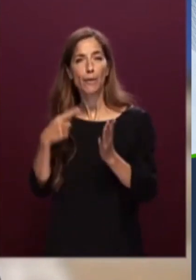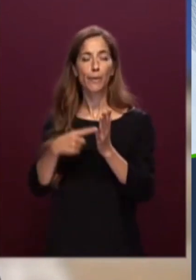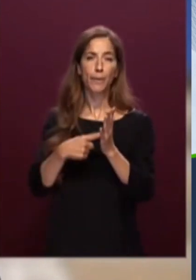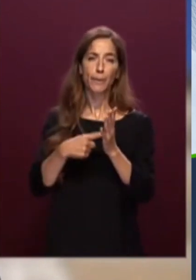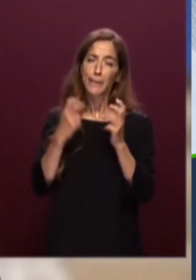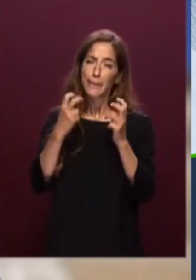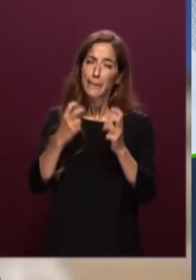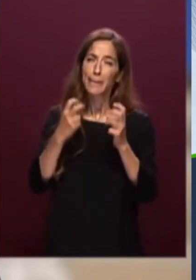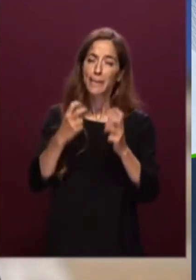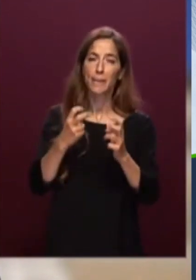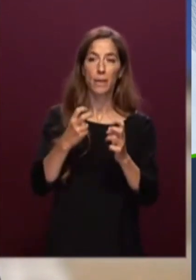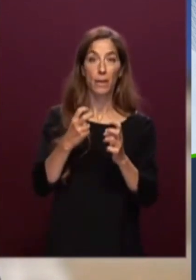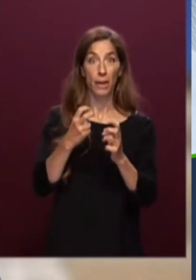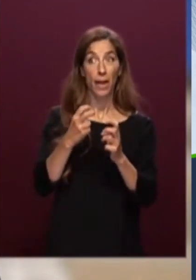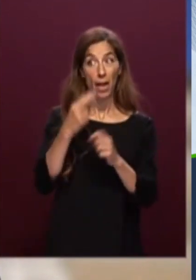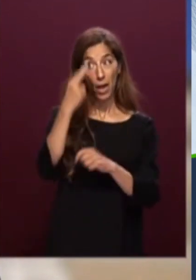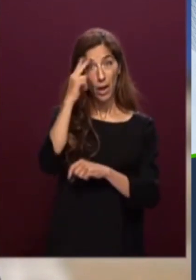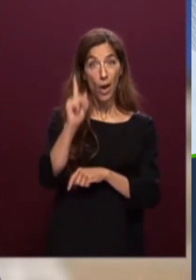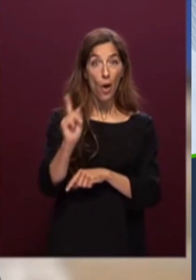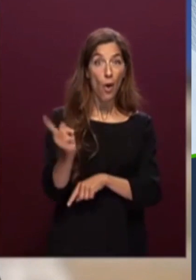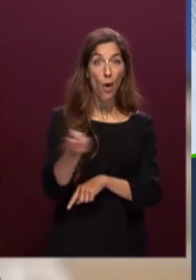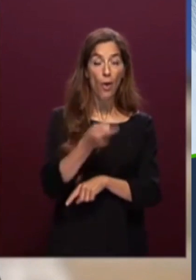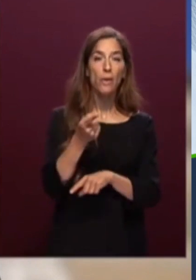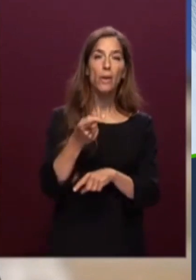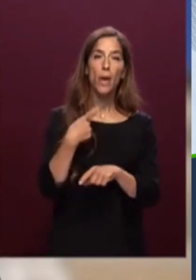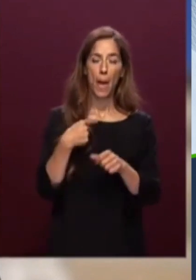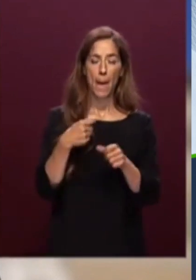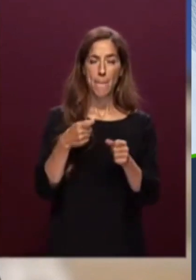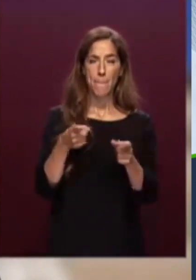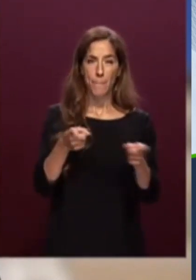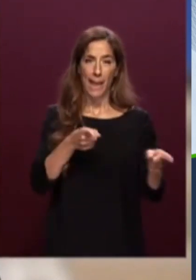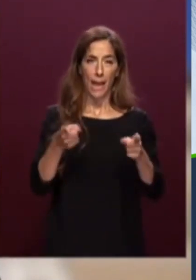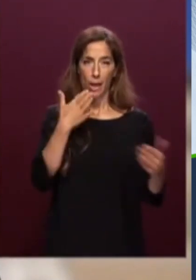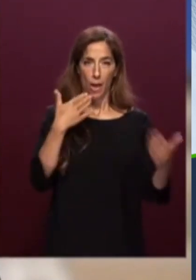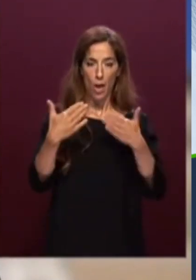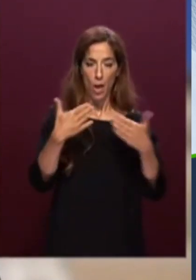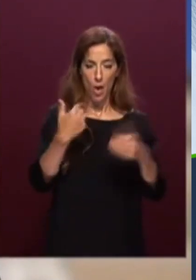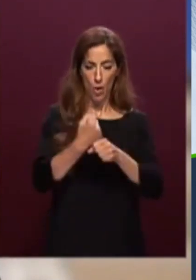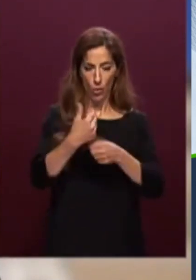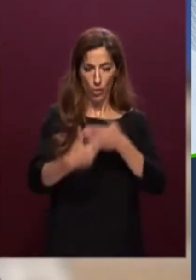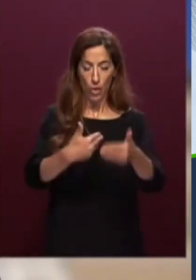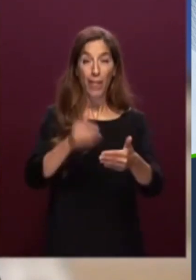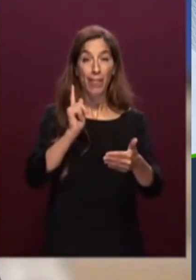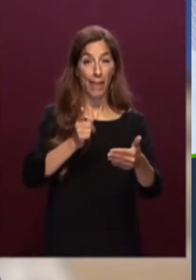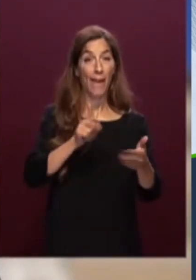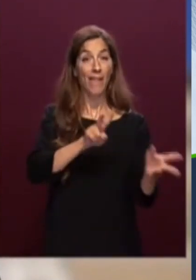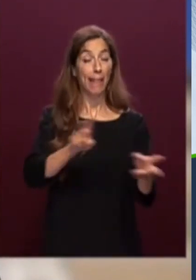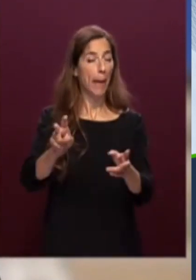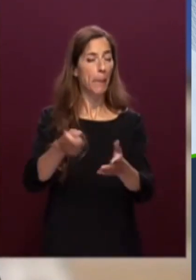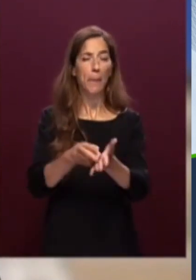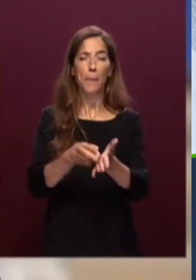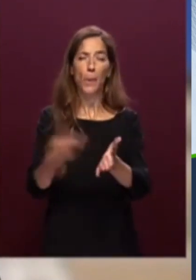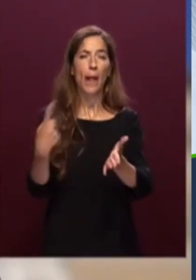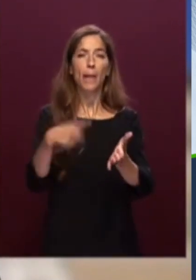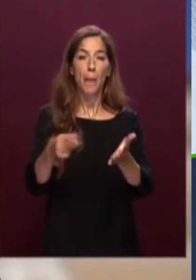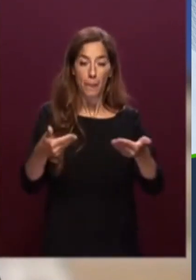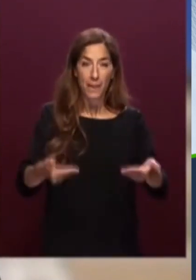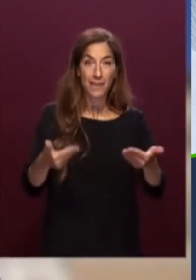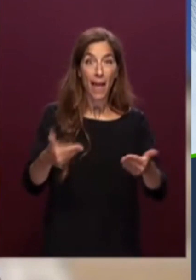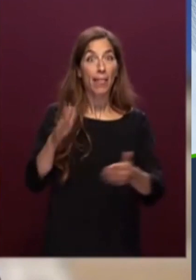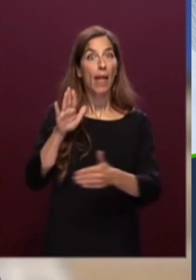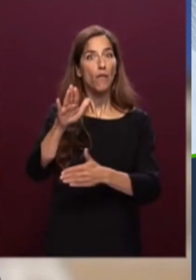tutti che la legislatura che si apre dovrà affrontare temi fondamentali per il presente e il futuro del nostro paese